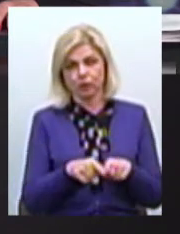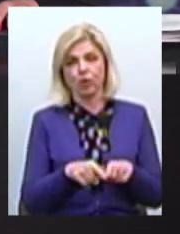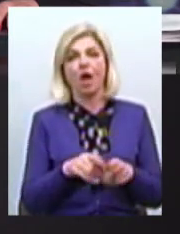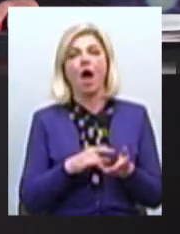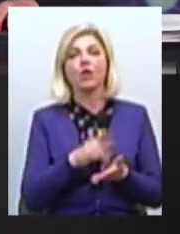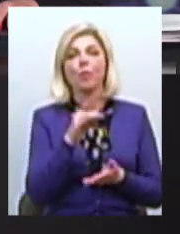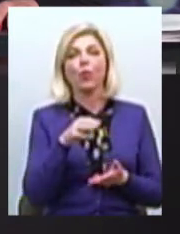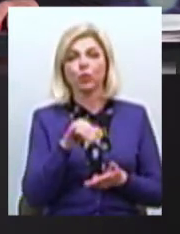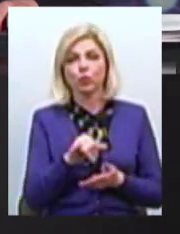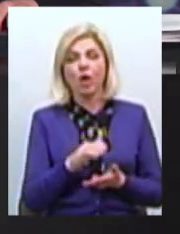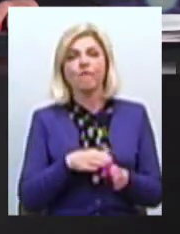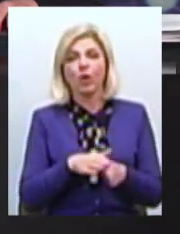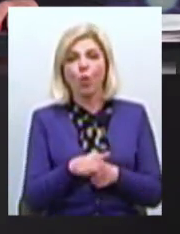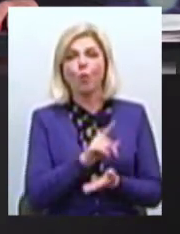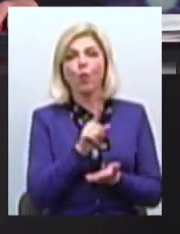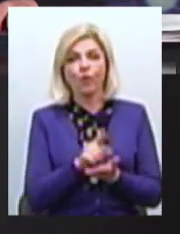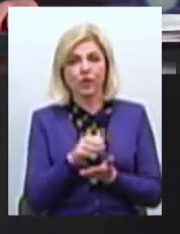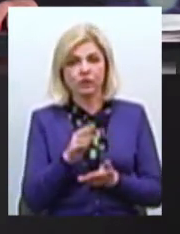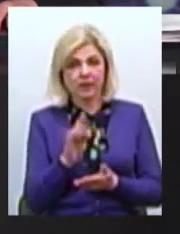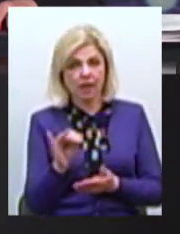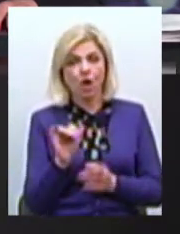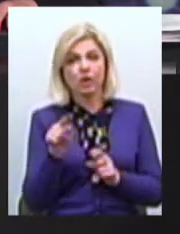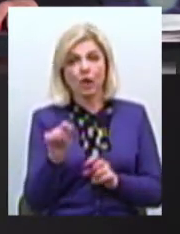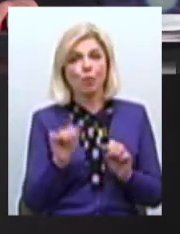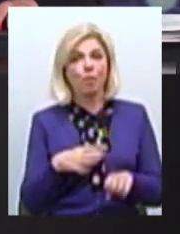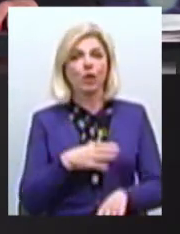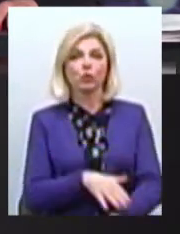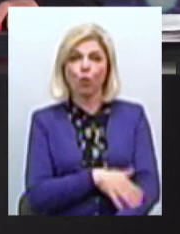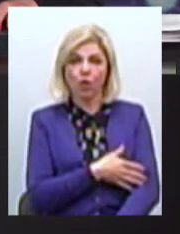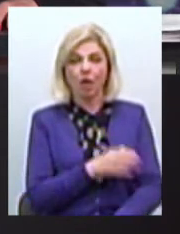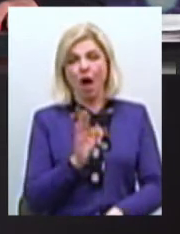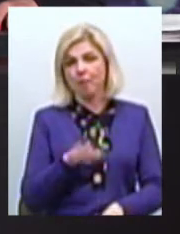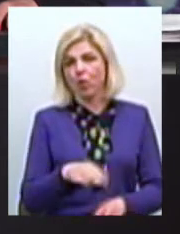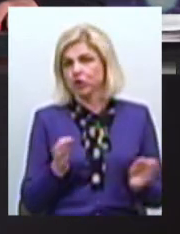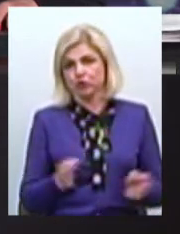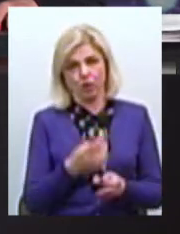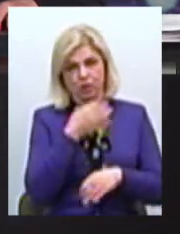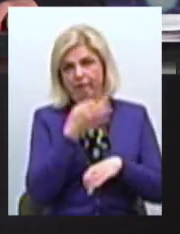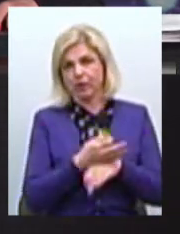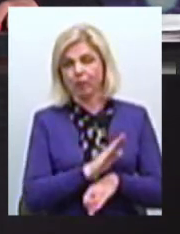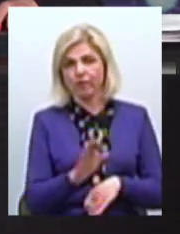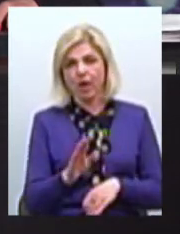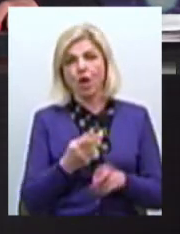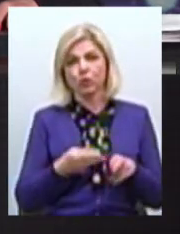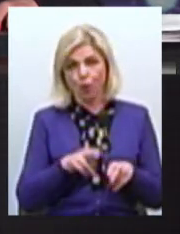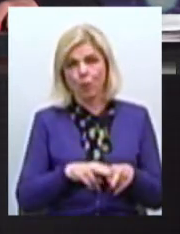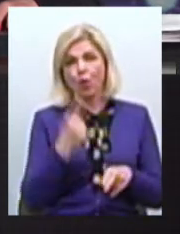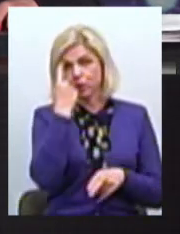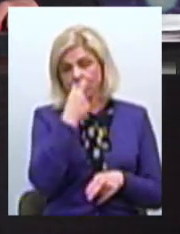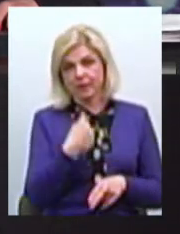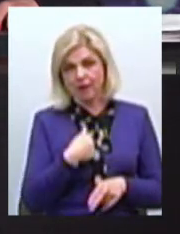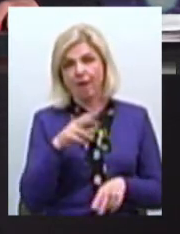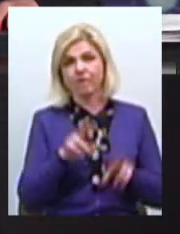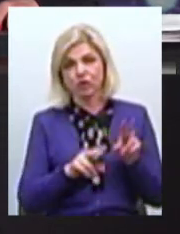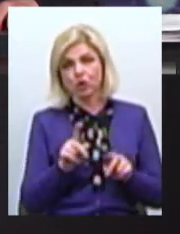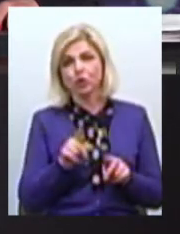аеропорту Виконуючи обов'язки, ти можеш бути дуже довго, а потім ні за що не відповідати Тому особисто я вважаю, що